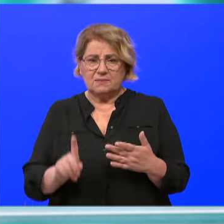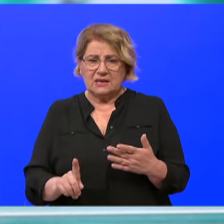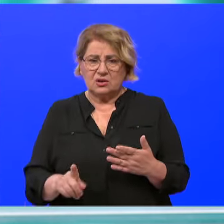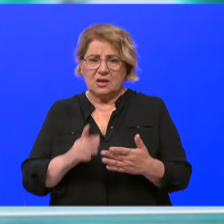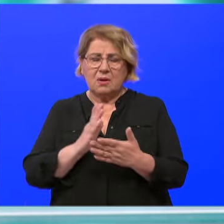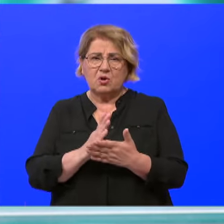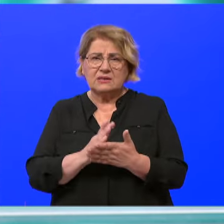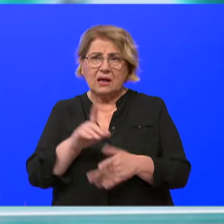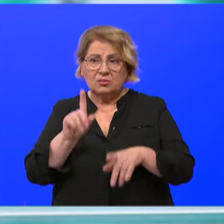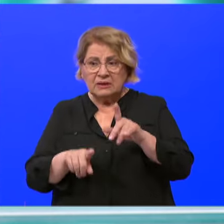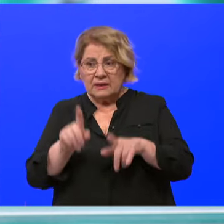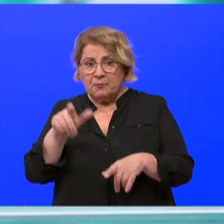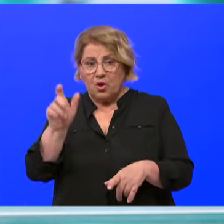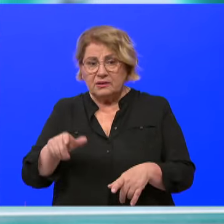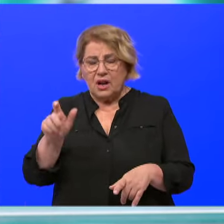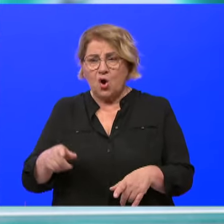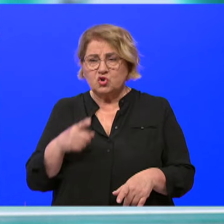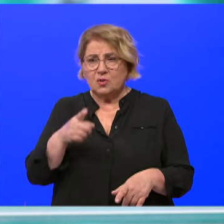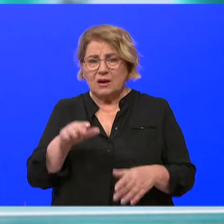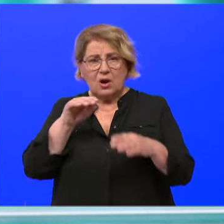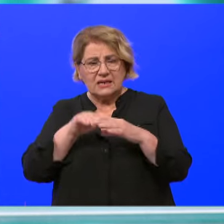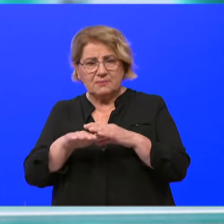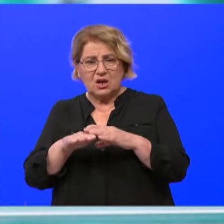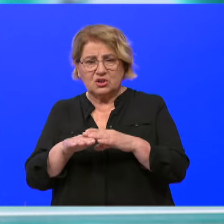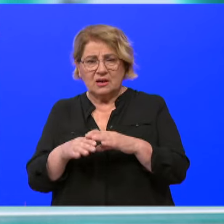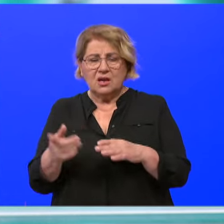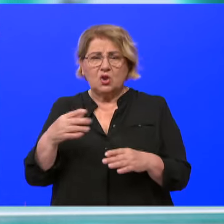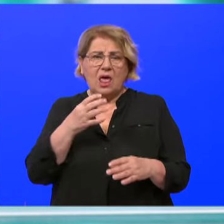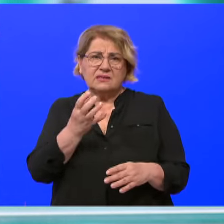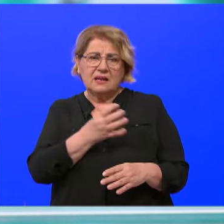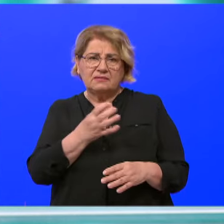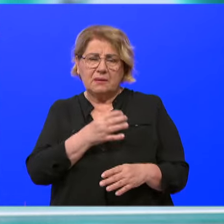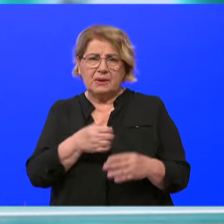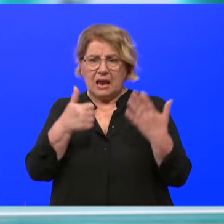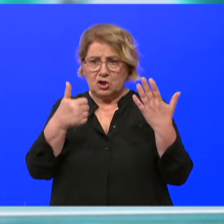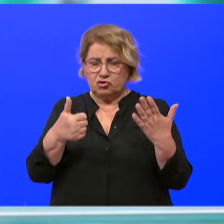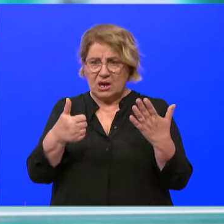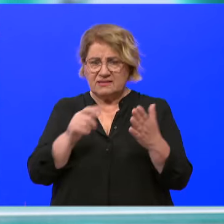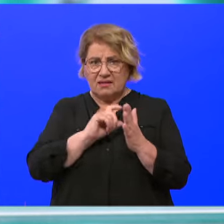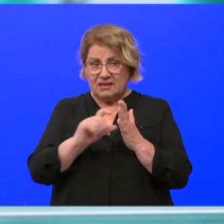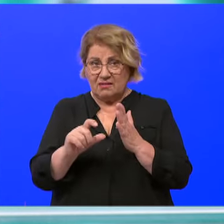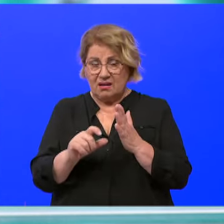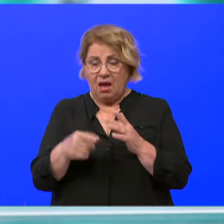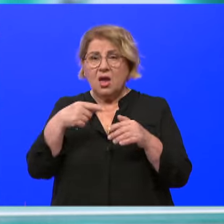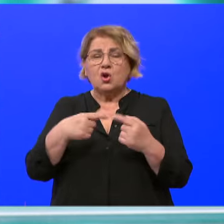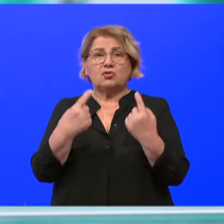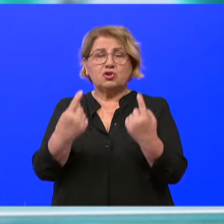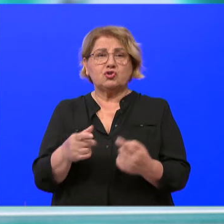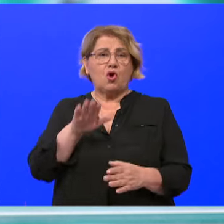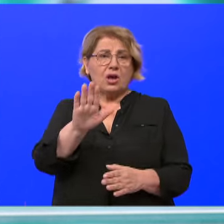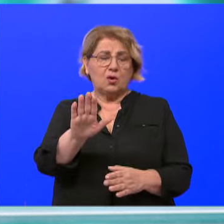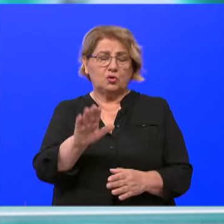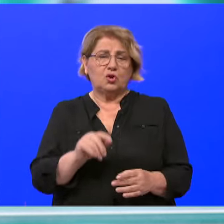imamo stalno ponekoga kod njih. Jer ono dolazu na terapije po šest tjedana i tako. Tako da je to jedna